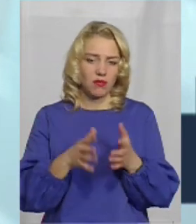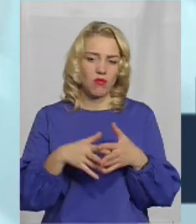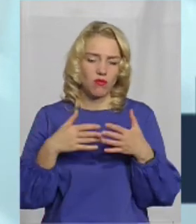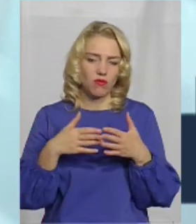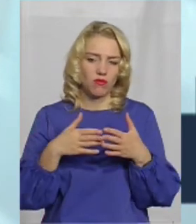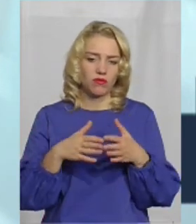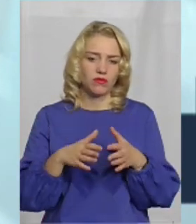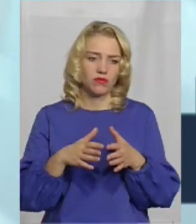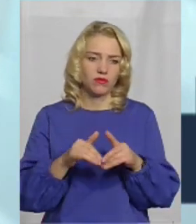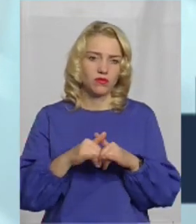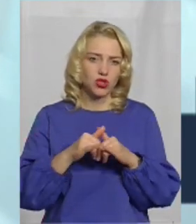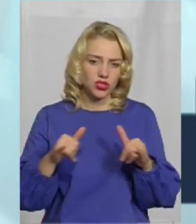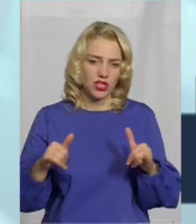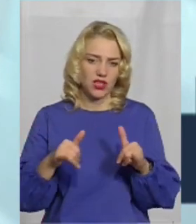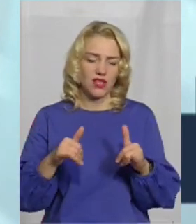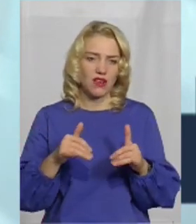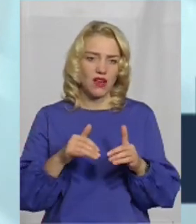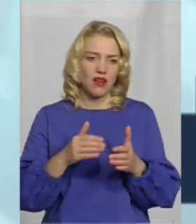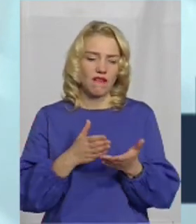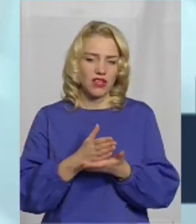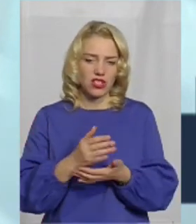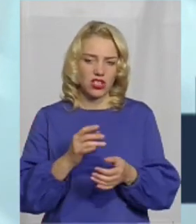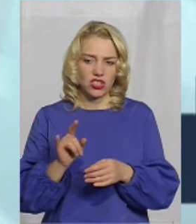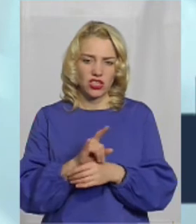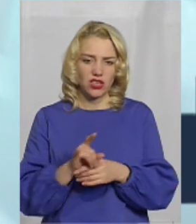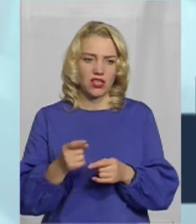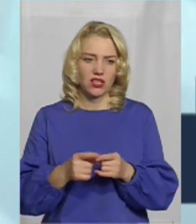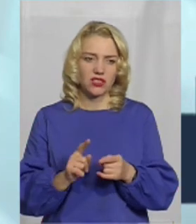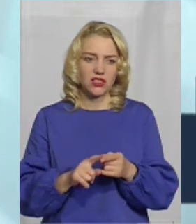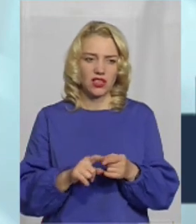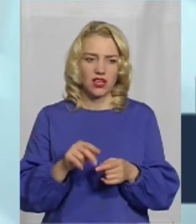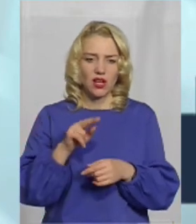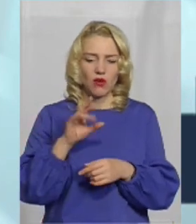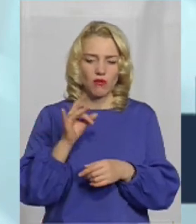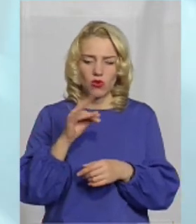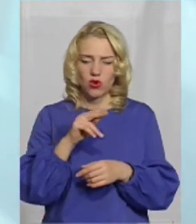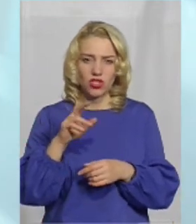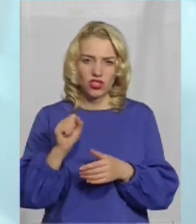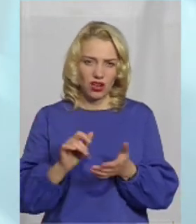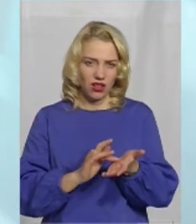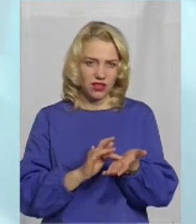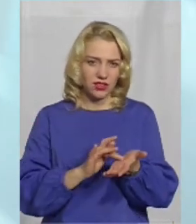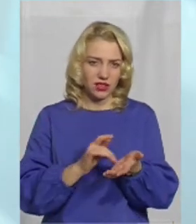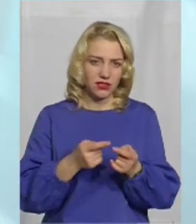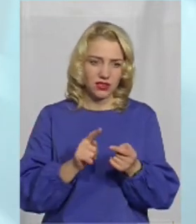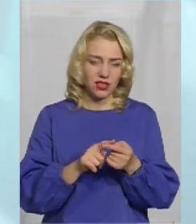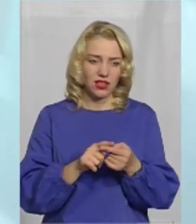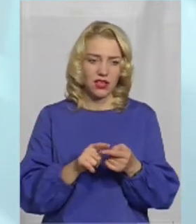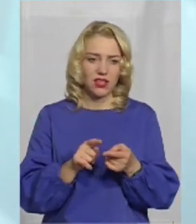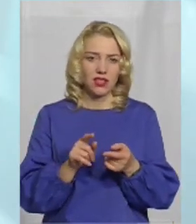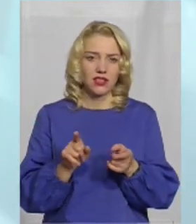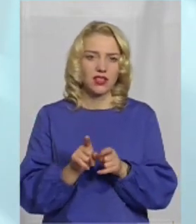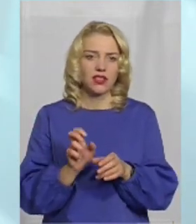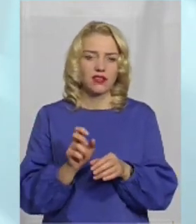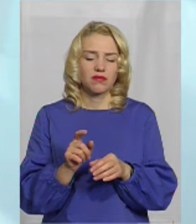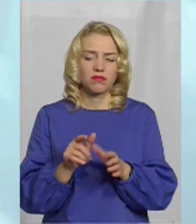видом шахрайств. На сьогодні, напевно, навіть більше, ніж це зняття порчі, яке зазвичай притаманне, поширений такий вид